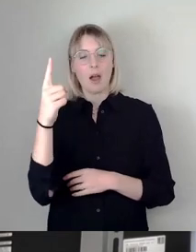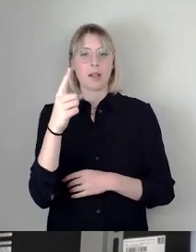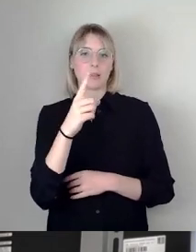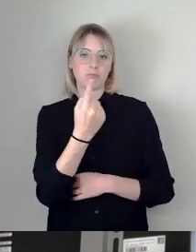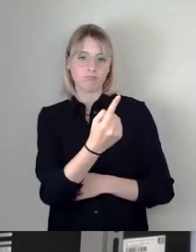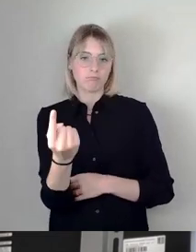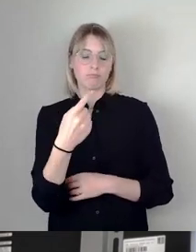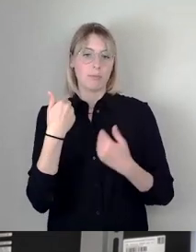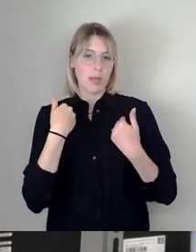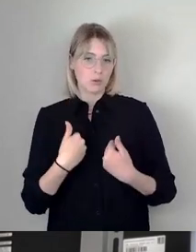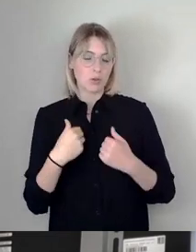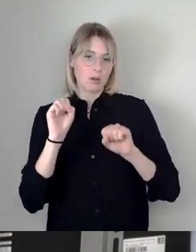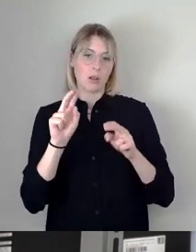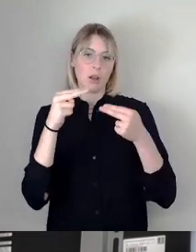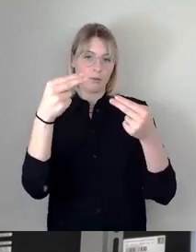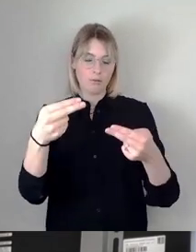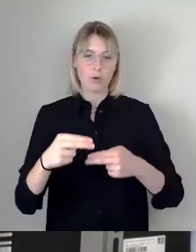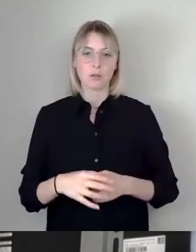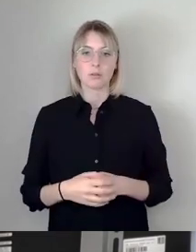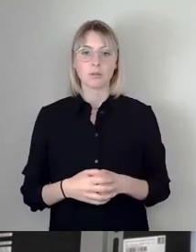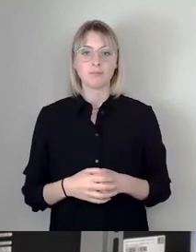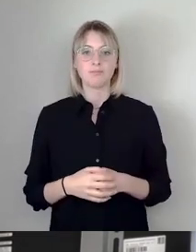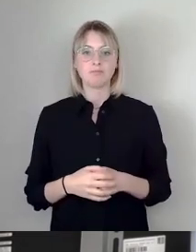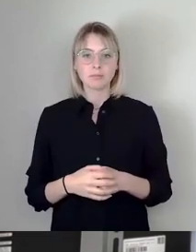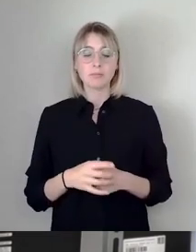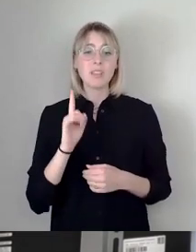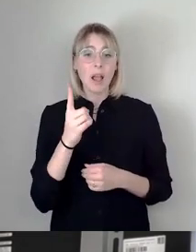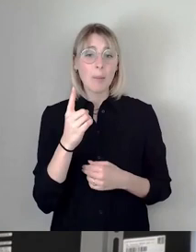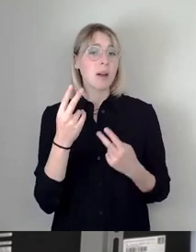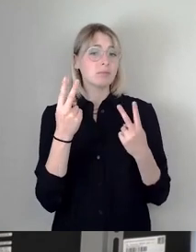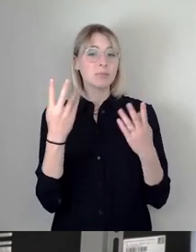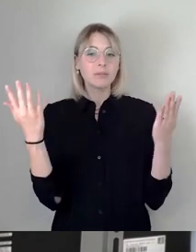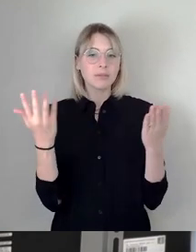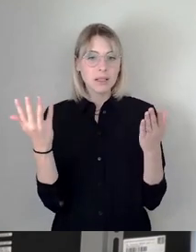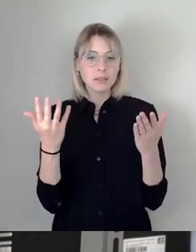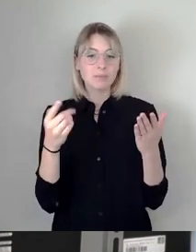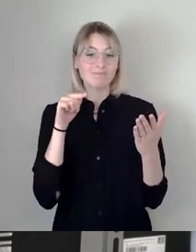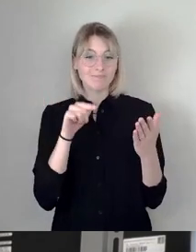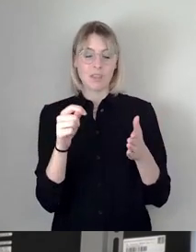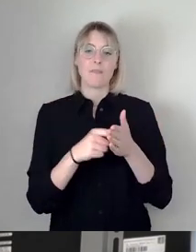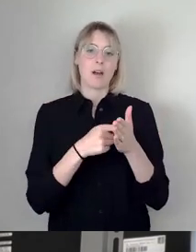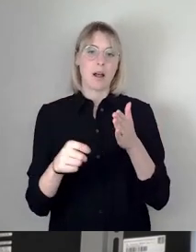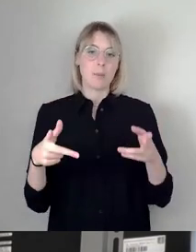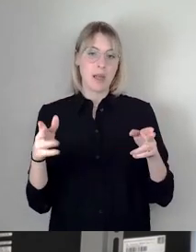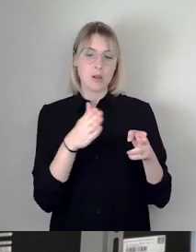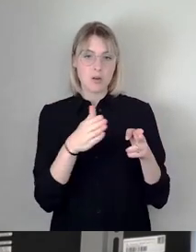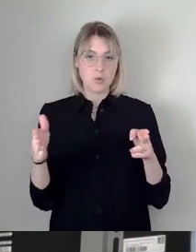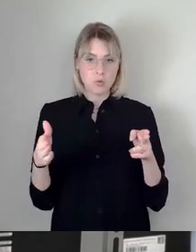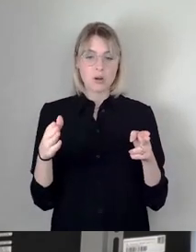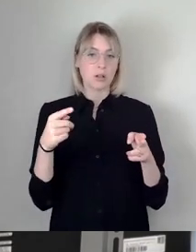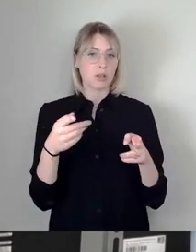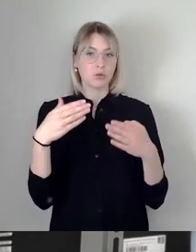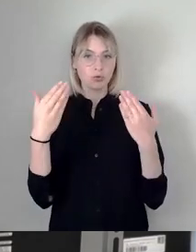Perspektive beantworten. Fakt ist aber, dass diese Wahlperiode wie kaum eine andere zuvor